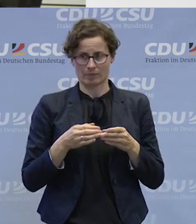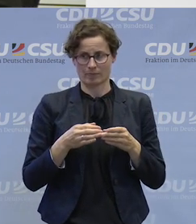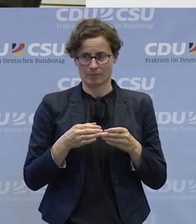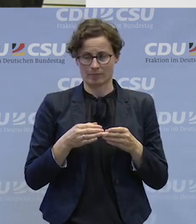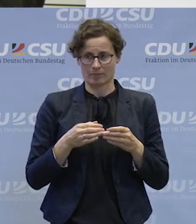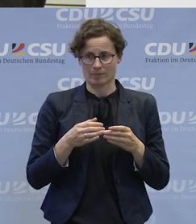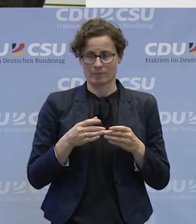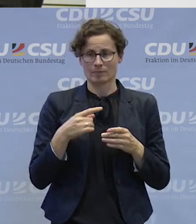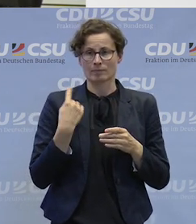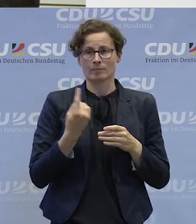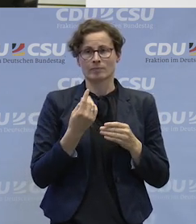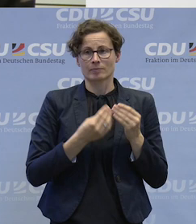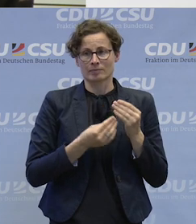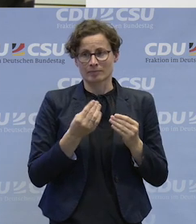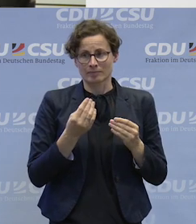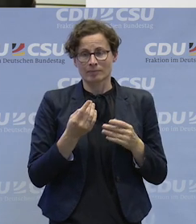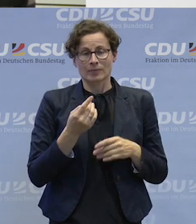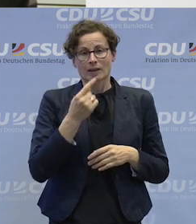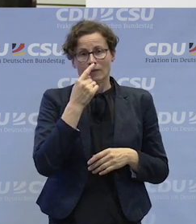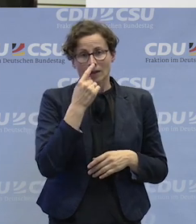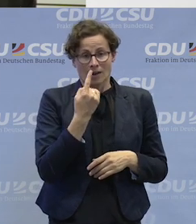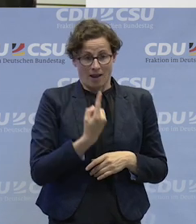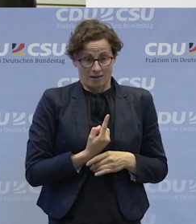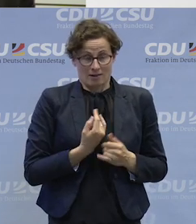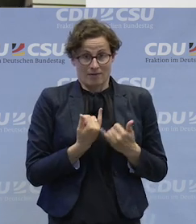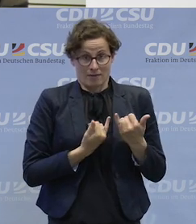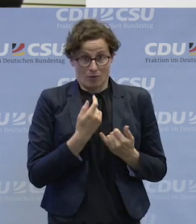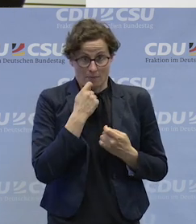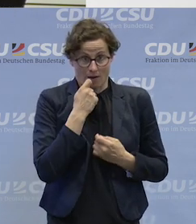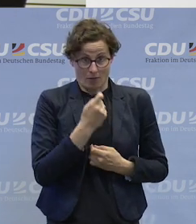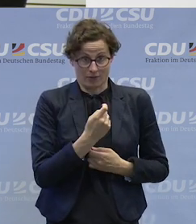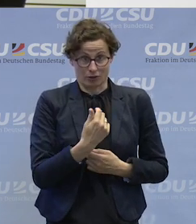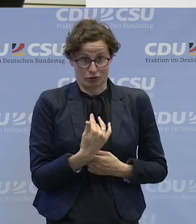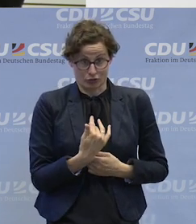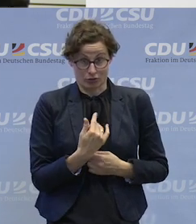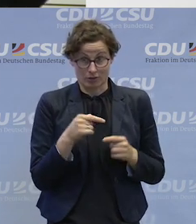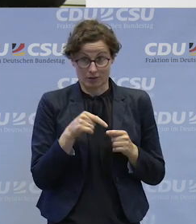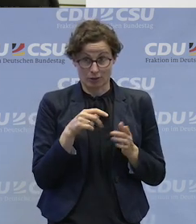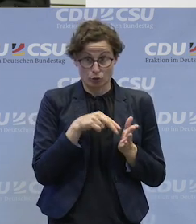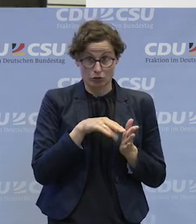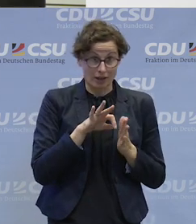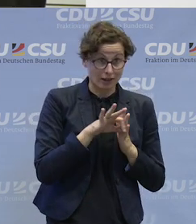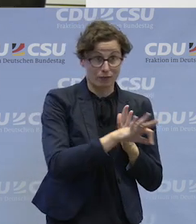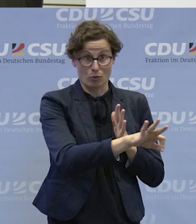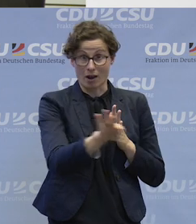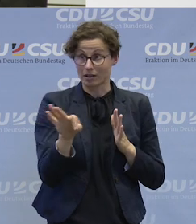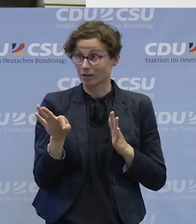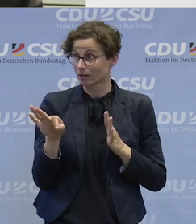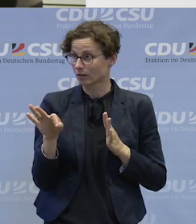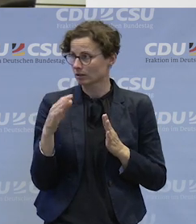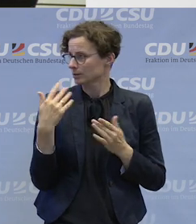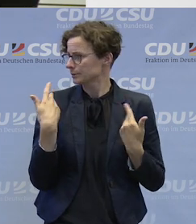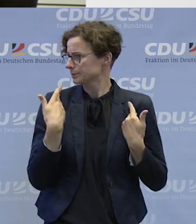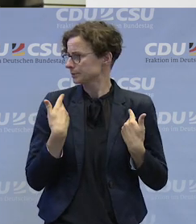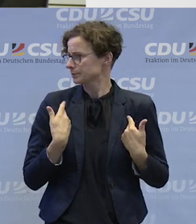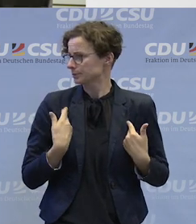Jetzt ist das Problem, wenn wir jetzt nur eine Frauenbeauftragte haben, ist sie denn für die ganzen, ja, das ist aber schlecht.